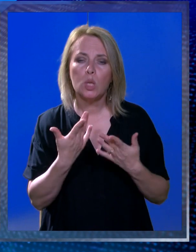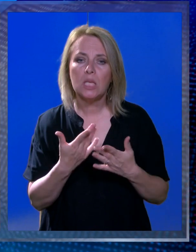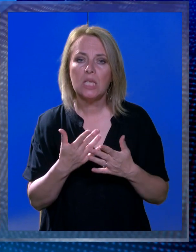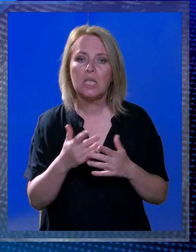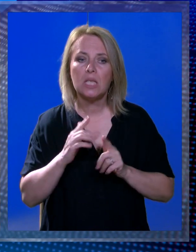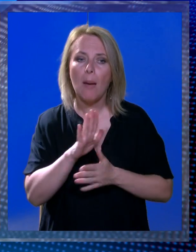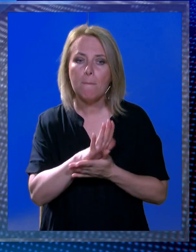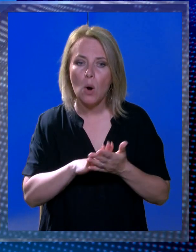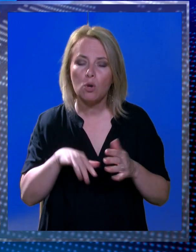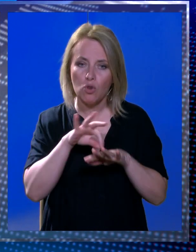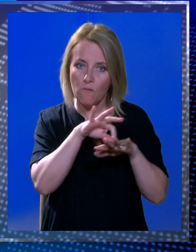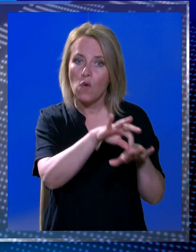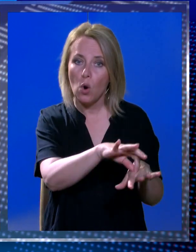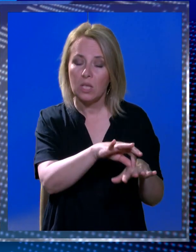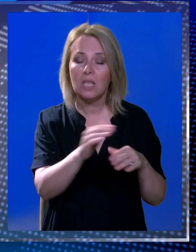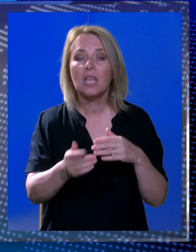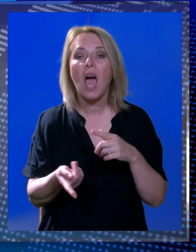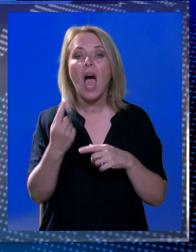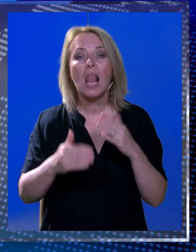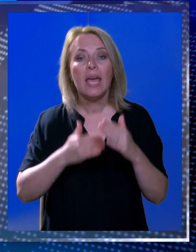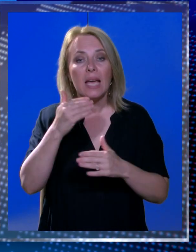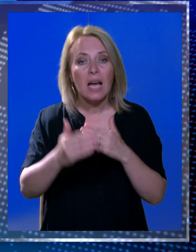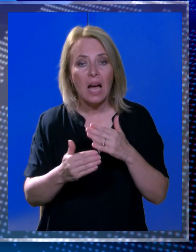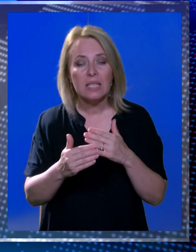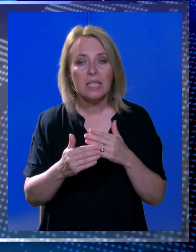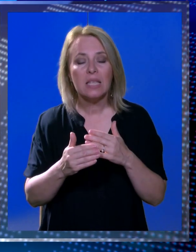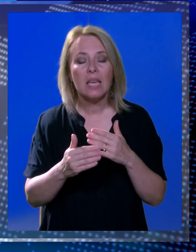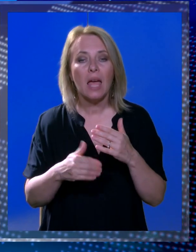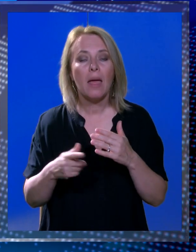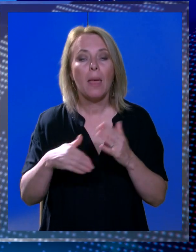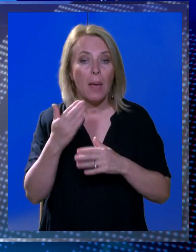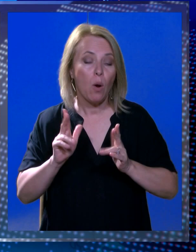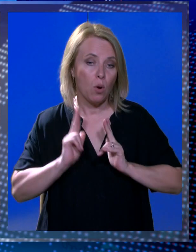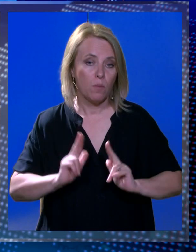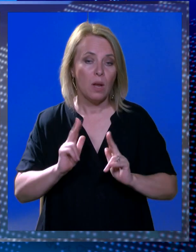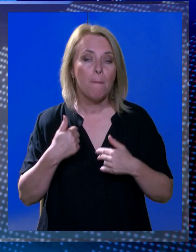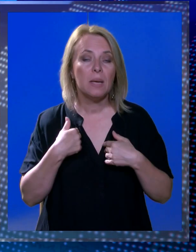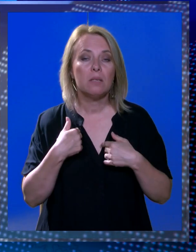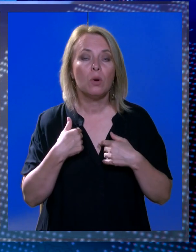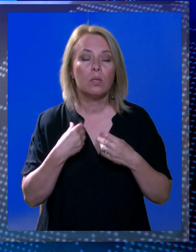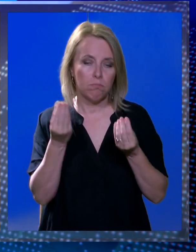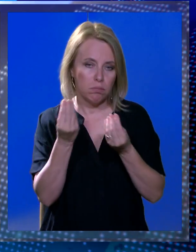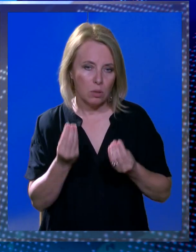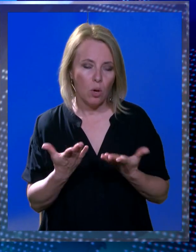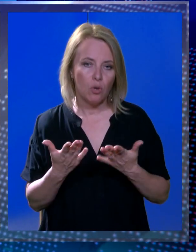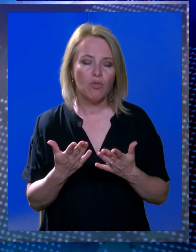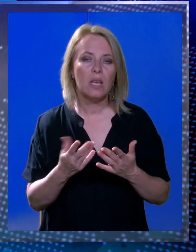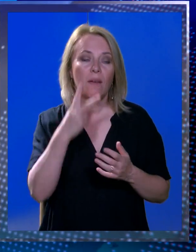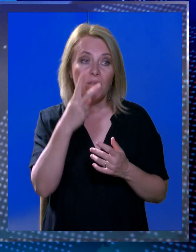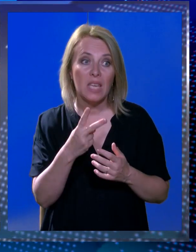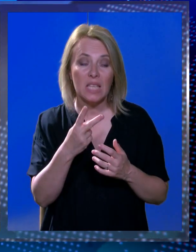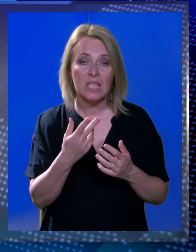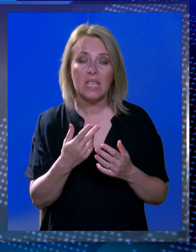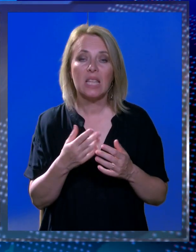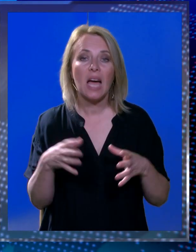sa vojstvom međutim kasnije i za time out mi smo se konsolidili uglavnom vidi se